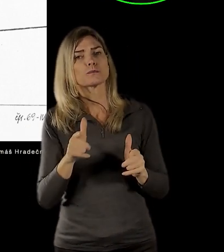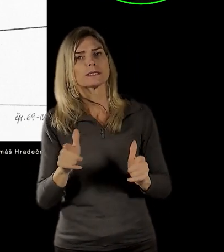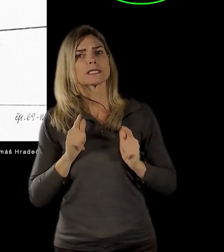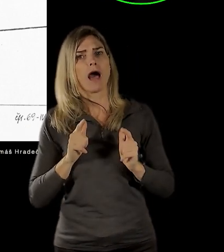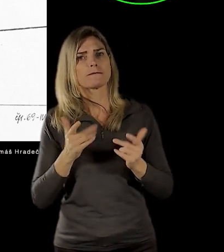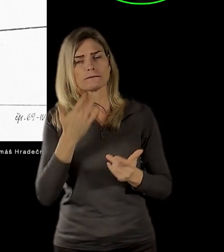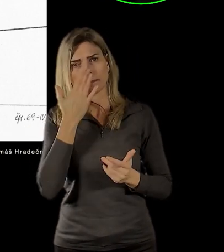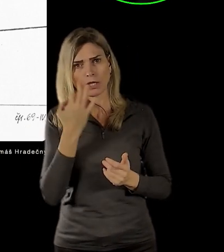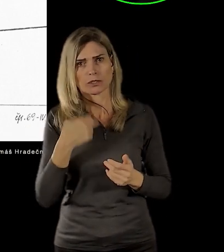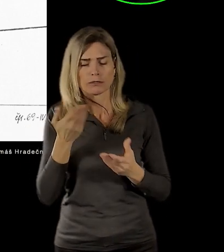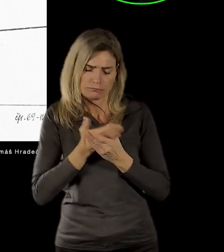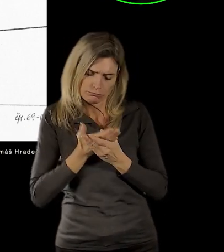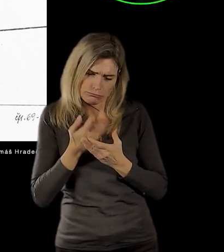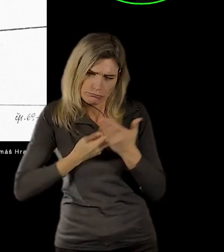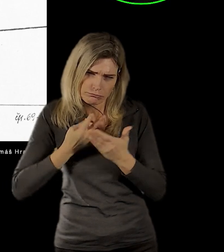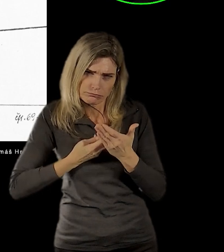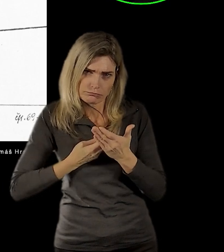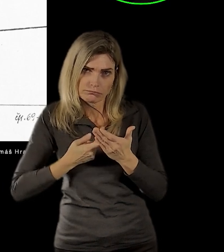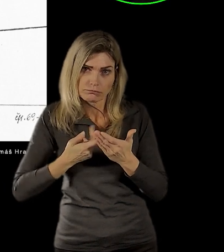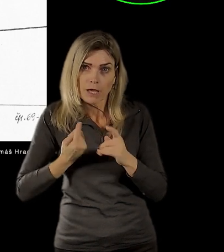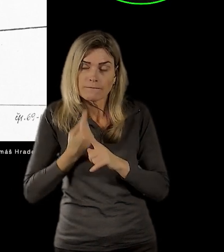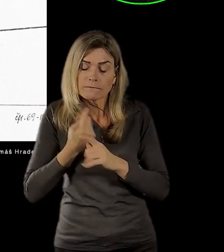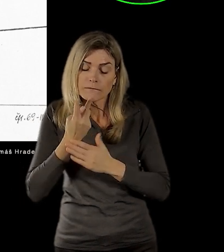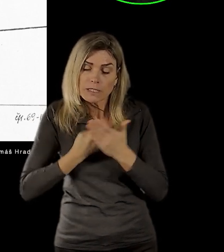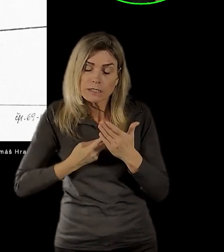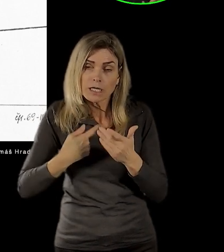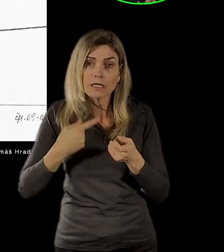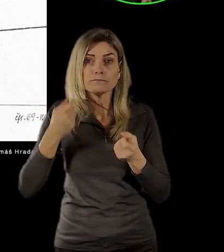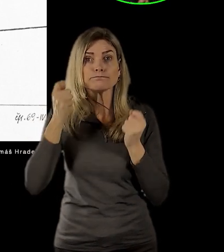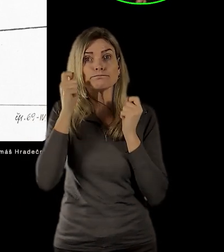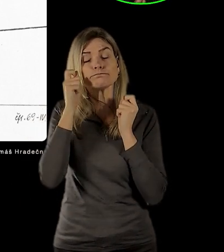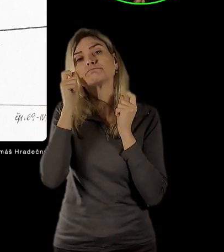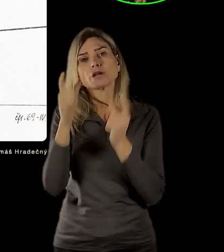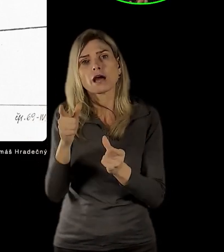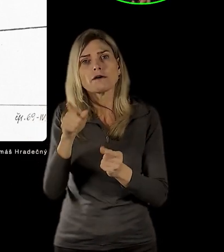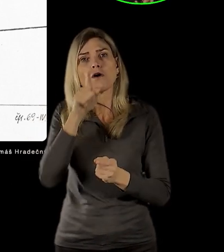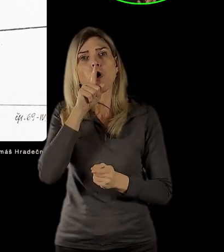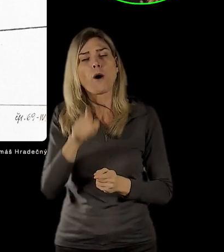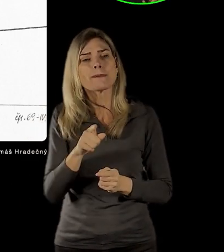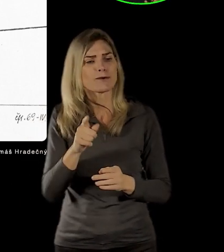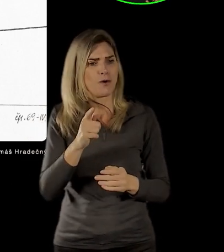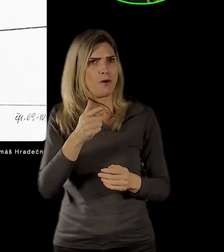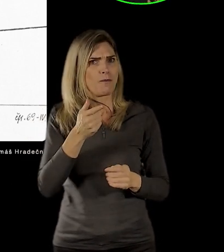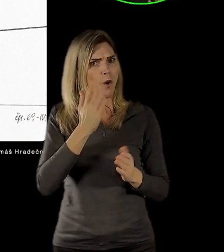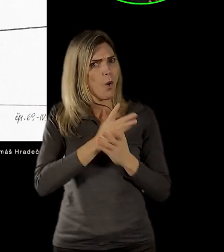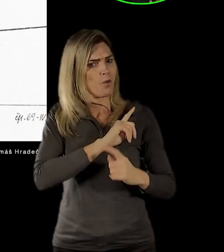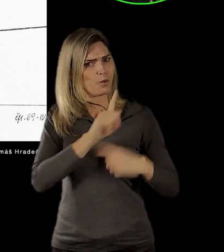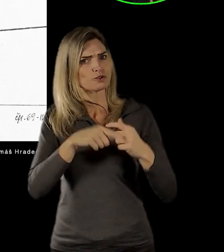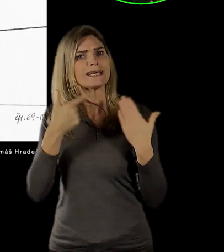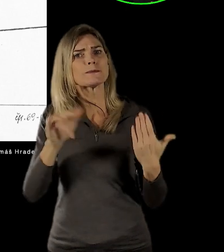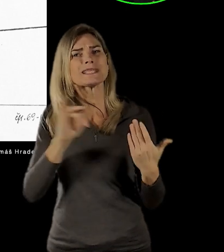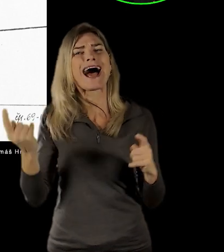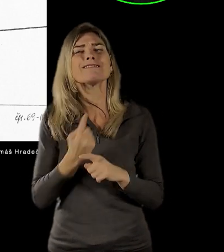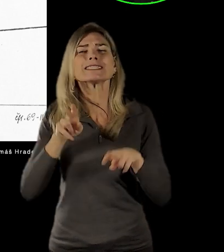tak jsme byli poměrně překvapeni, jak moc se během těch sedmdesátých let změnil.